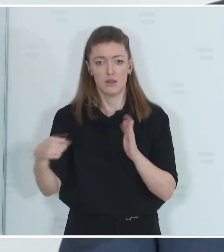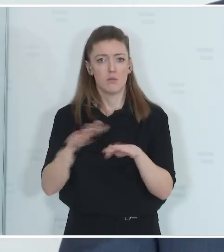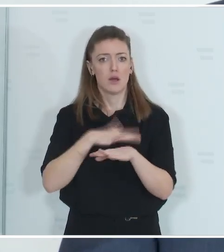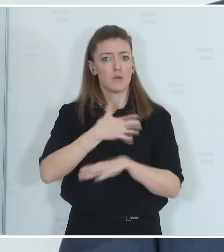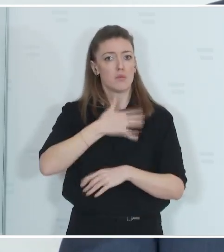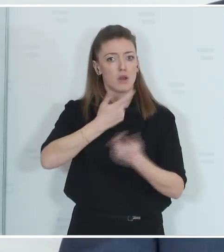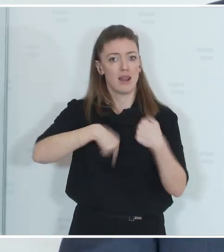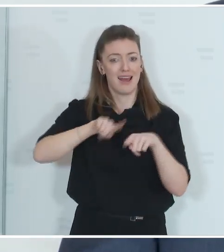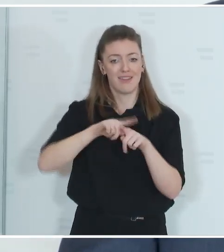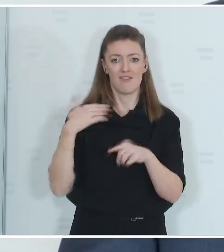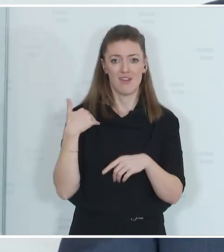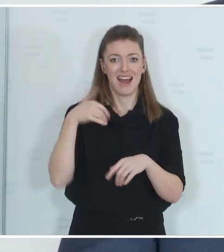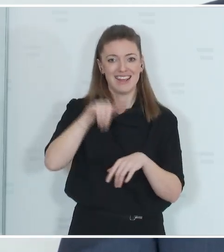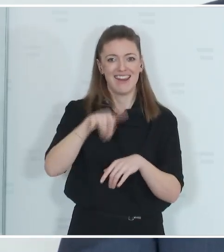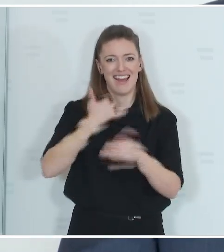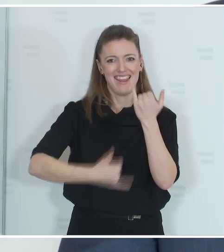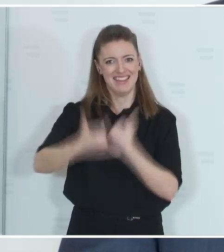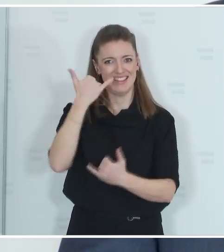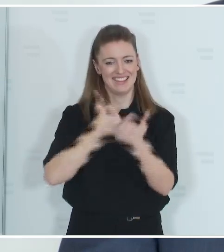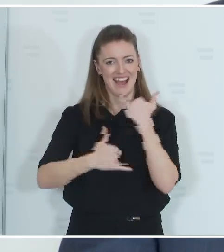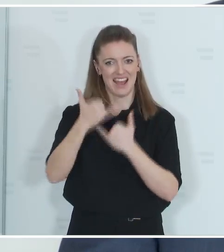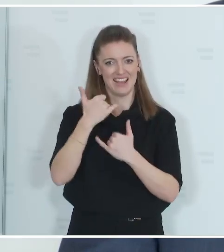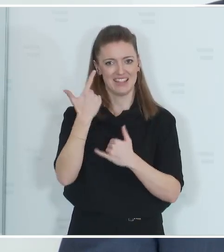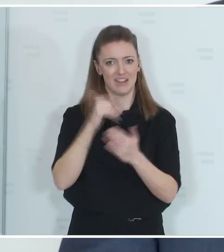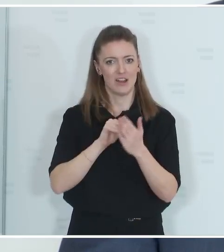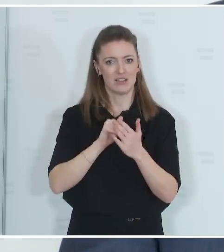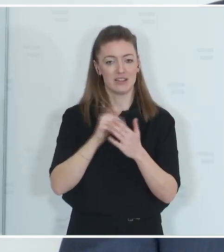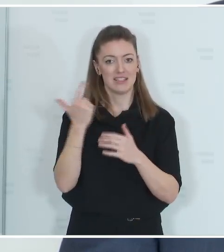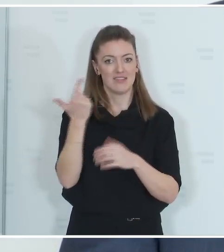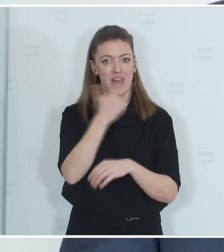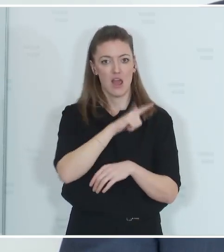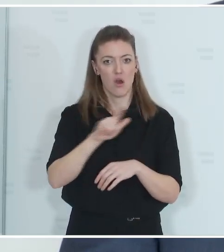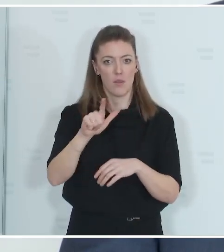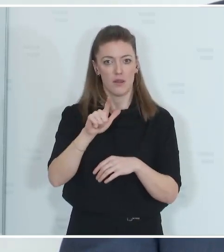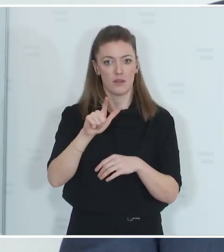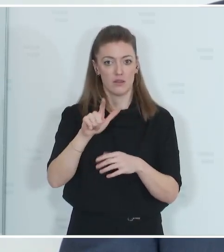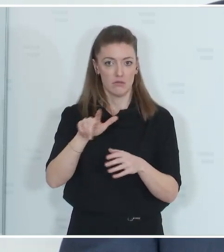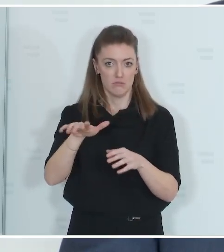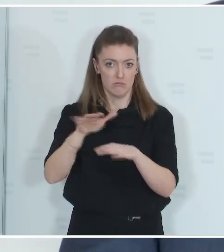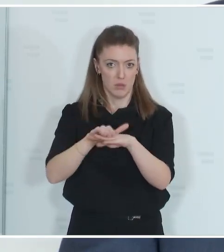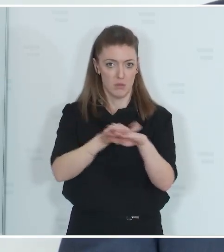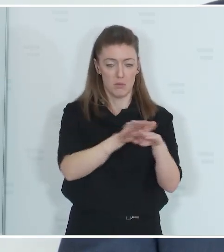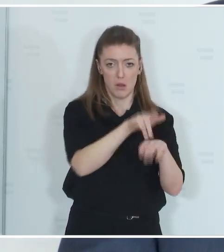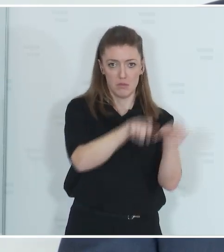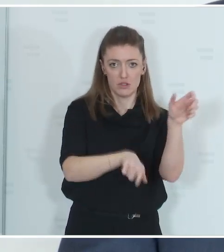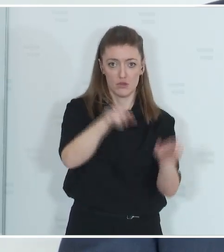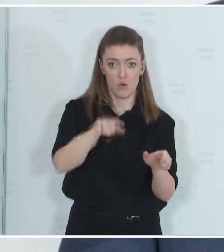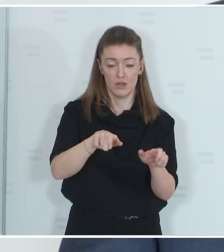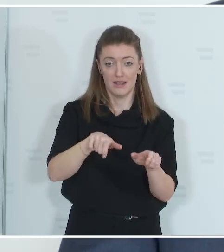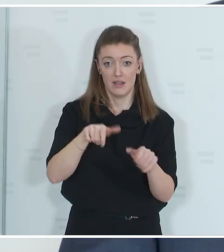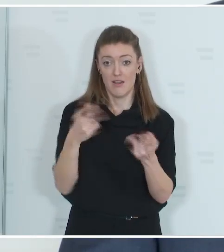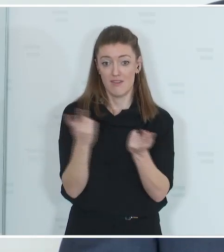Burgenland im Jänner letzten Jahres 2200 Aufgriffe, im Jänner dieses Jahres